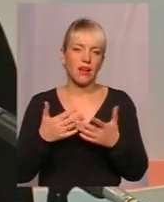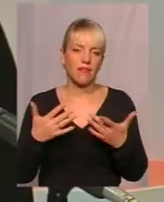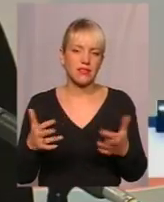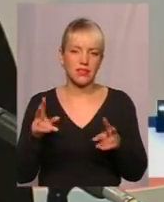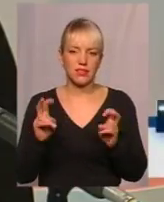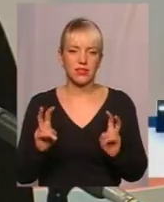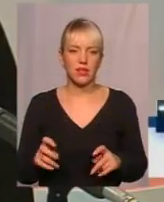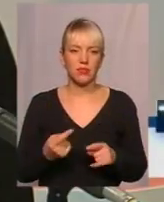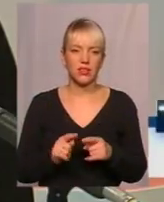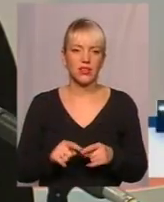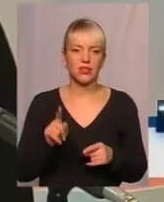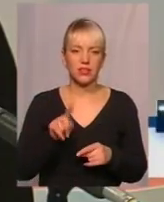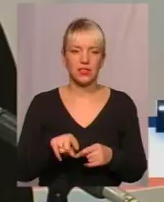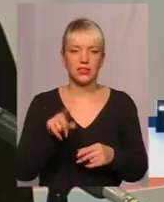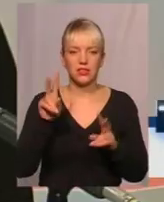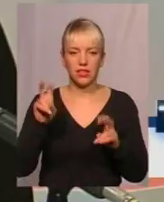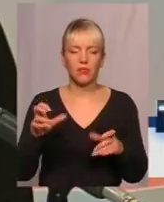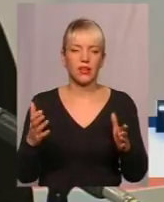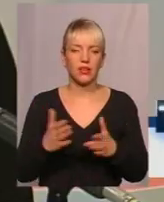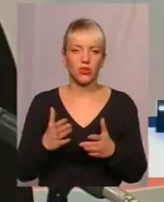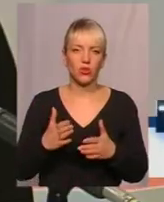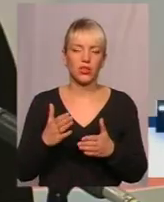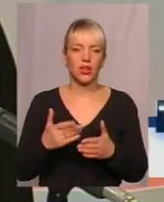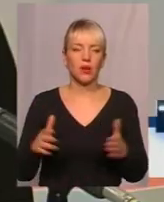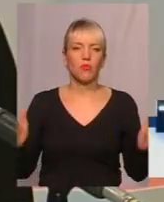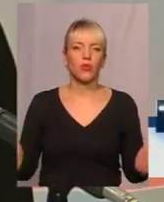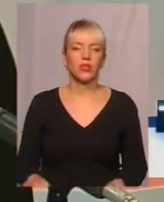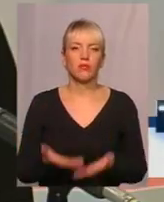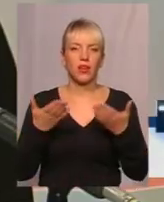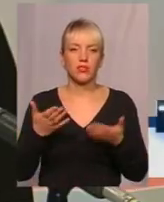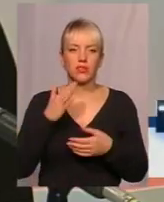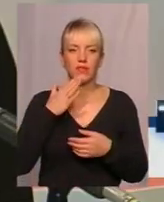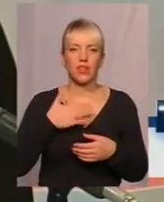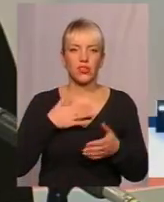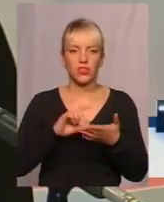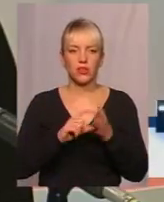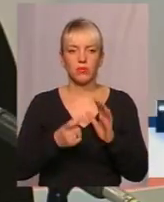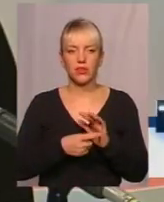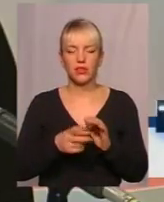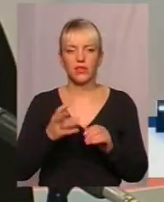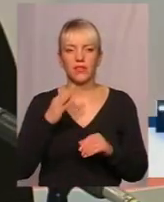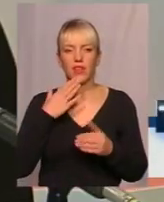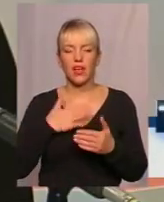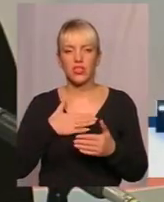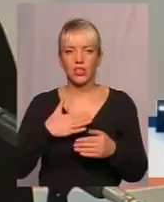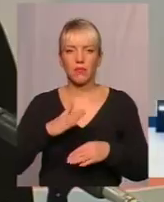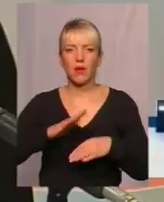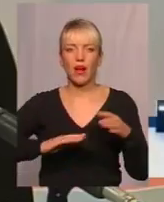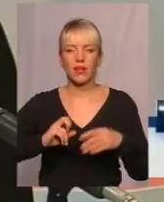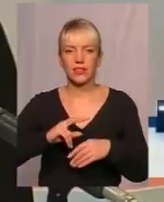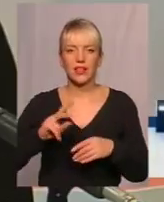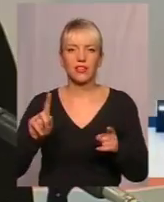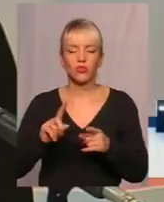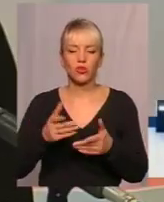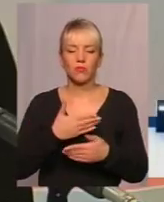это те темы, которые, в принципе, и поднимаются в наших кабинетах в нашей практике с которыми мы